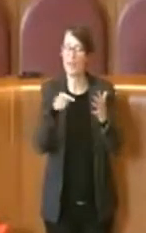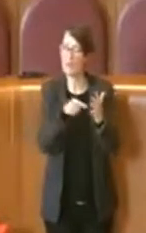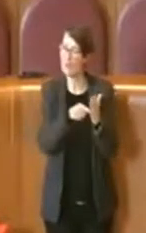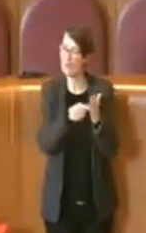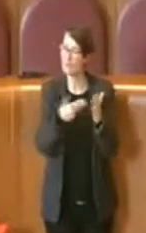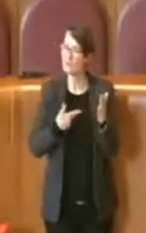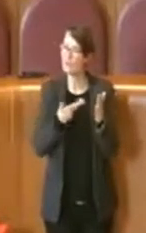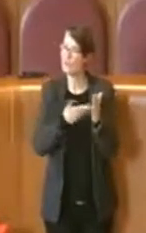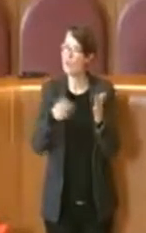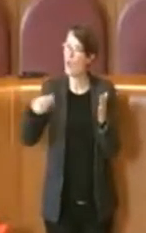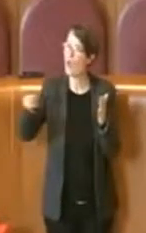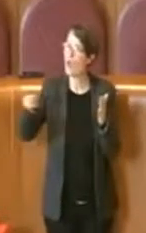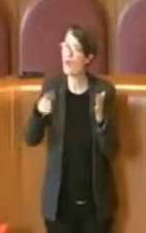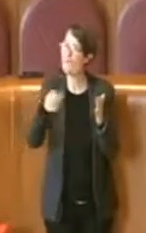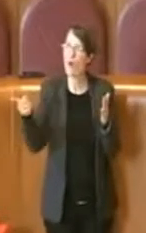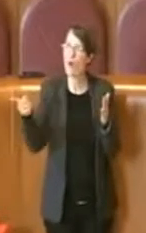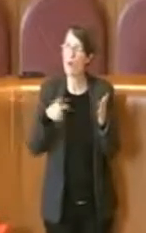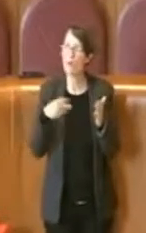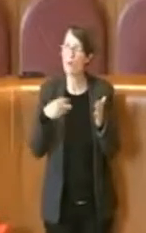maxiemendamento.